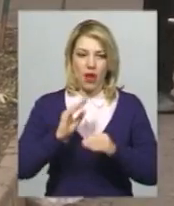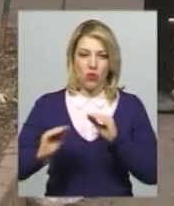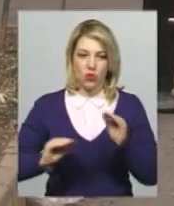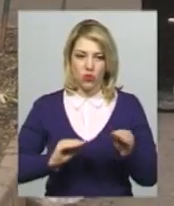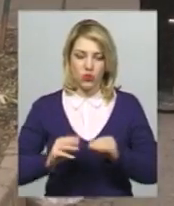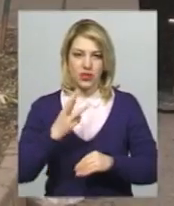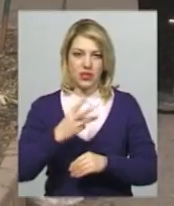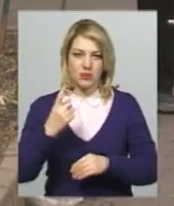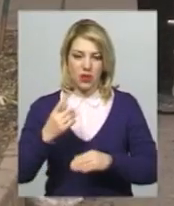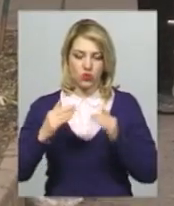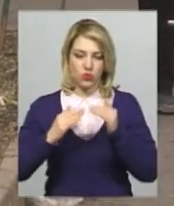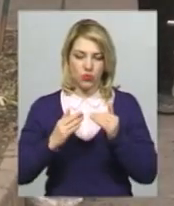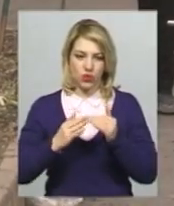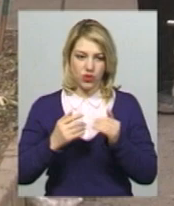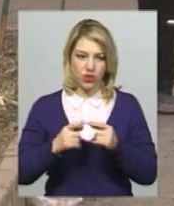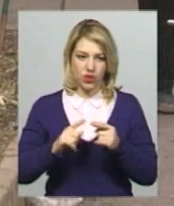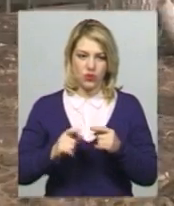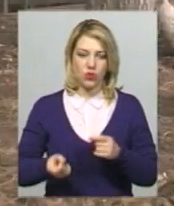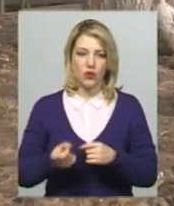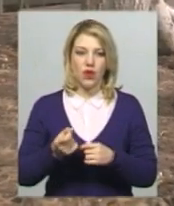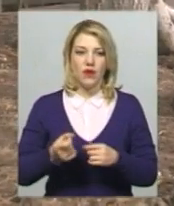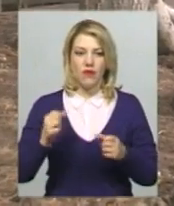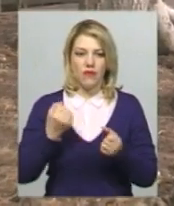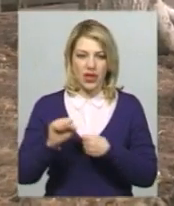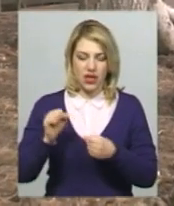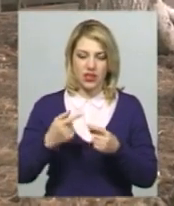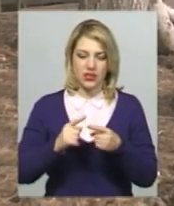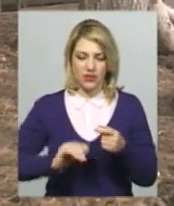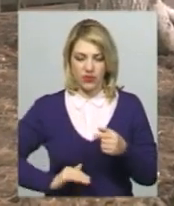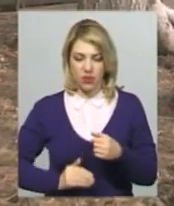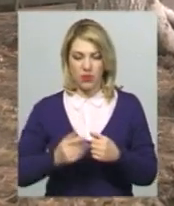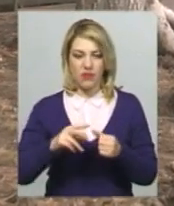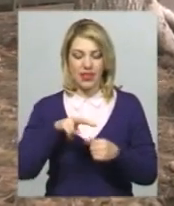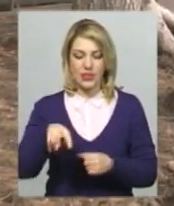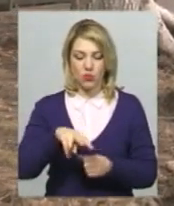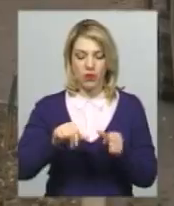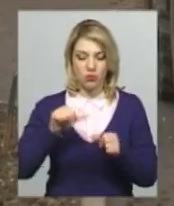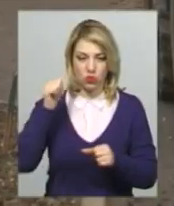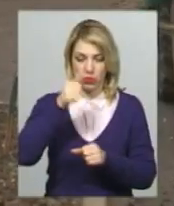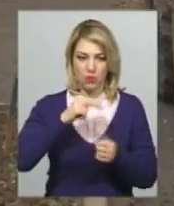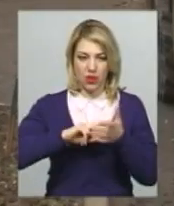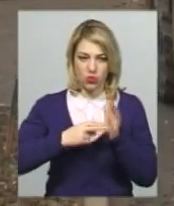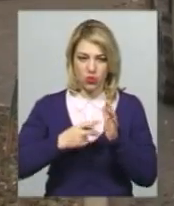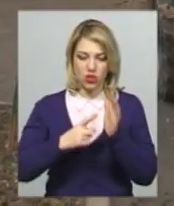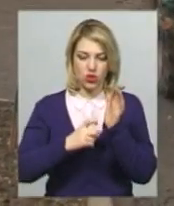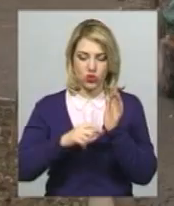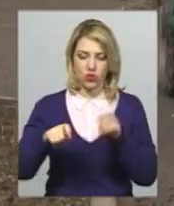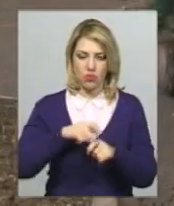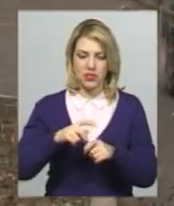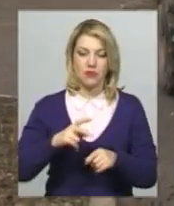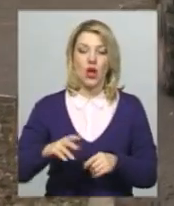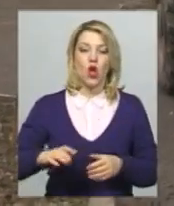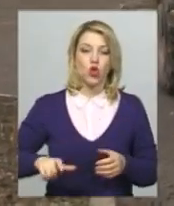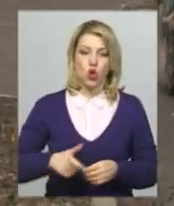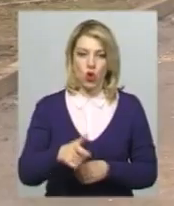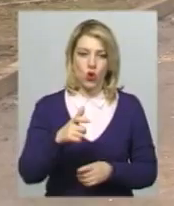будинку фірма «Підрядник» виграла у листопаді минулого року. Планують зробити 820 метрів квадратних дороги, 200 квадратів вимощення